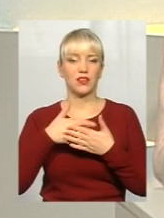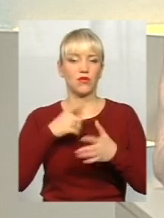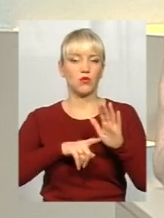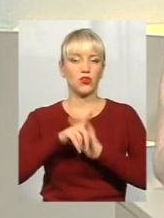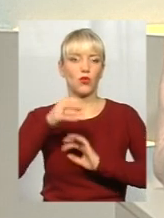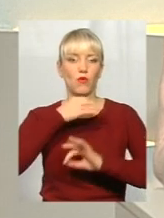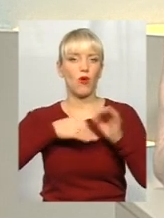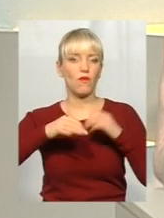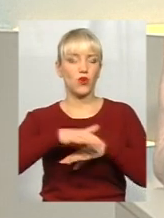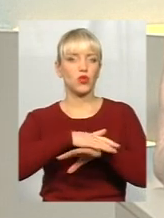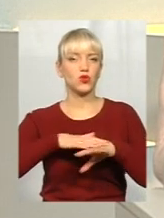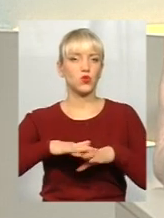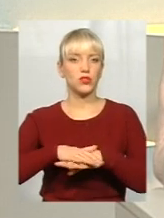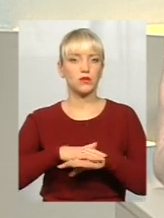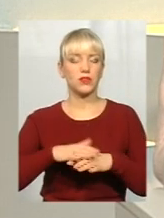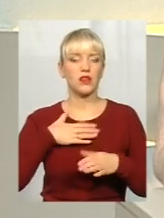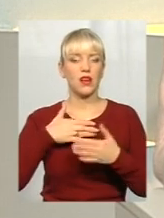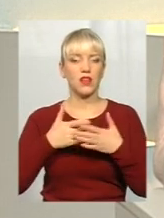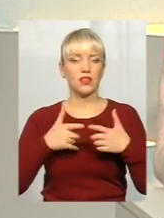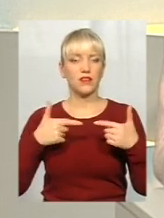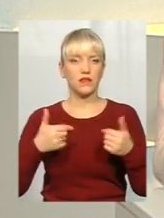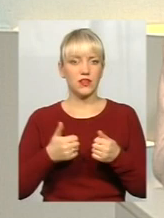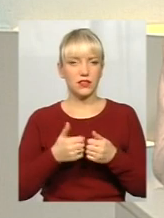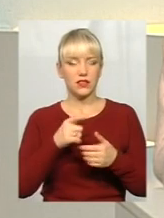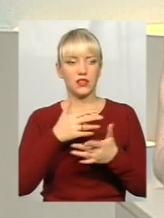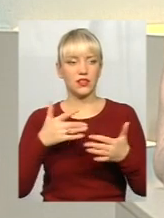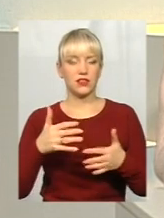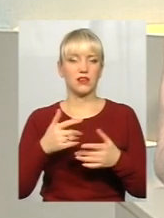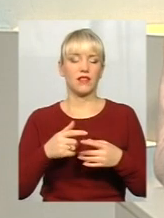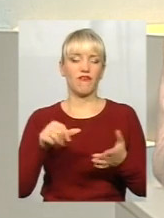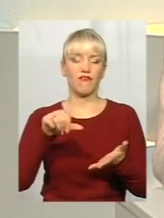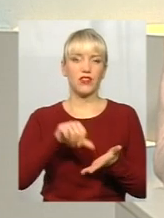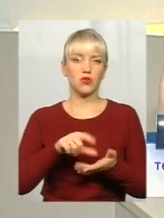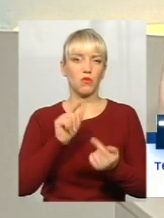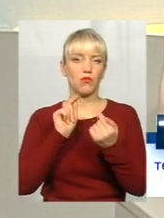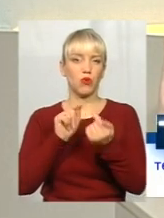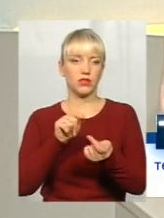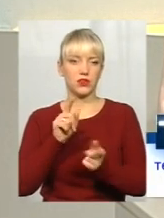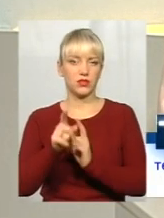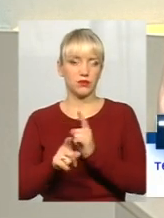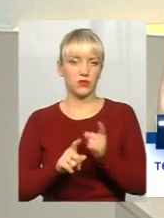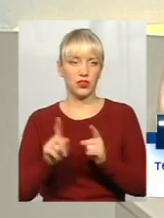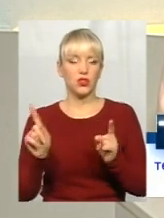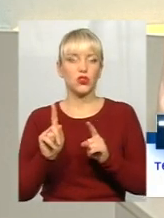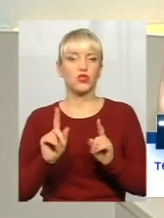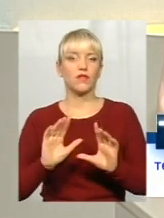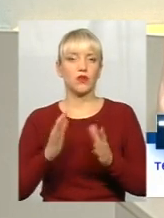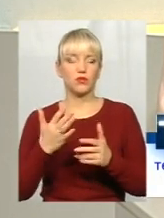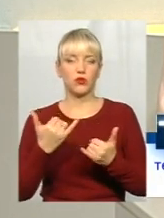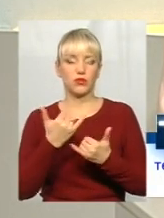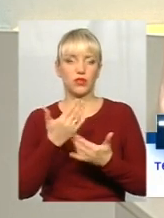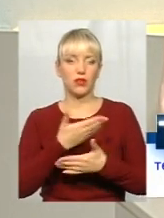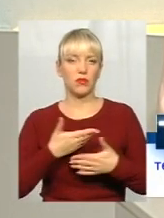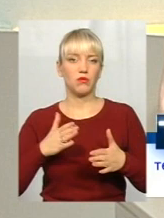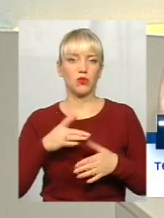суспільстві. Багато громадських активістів в організації виступили, по суті, проти цих змін. Що саме відбулося, ми сьогодні